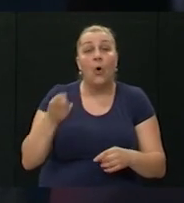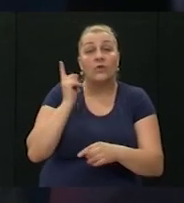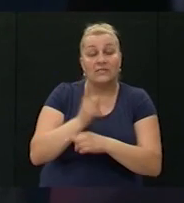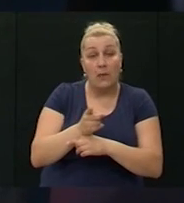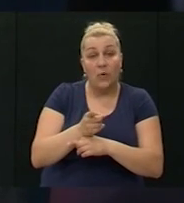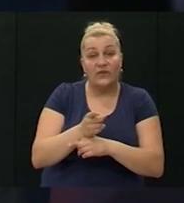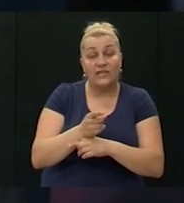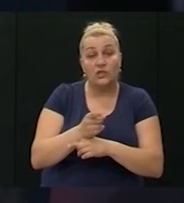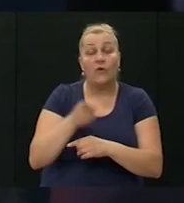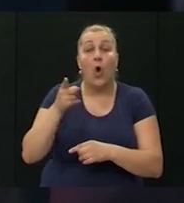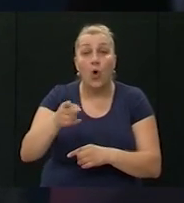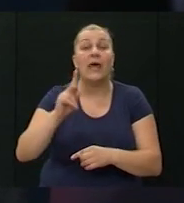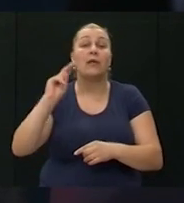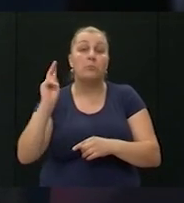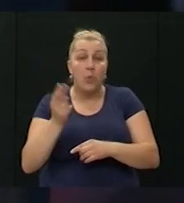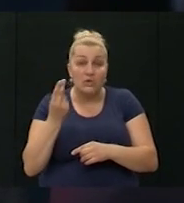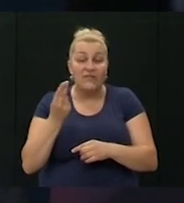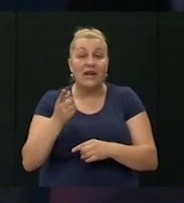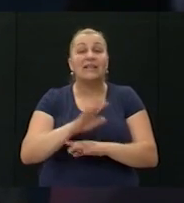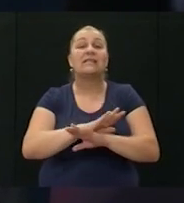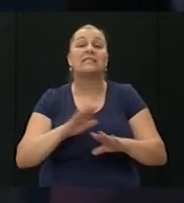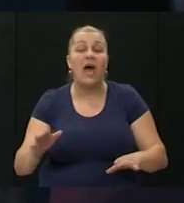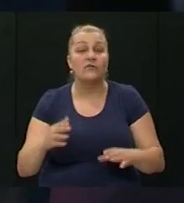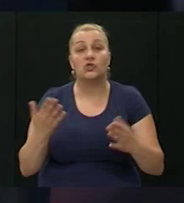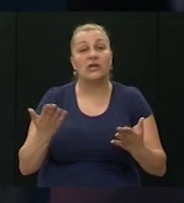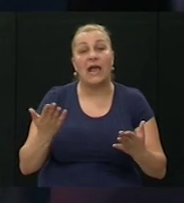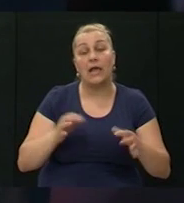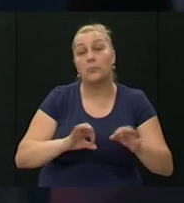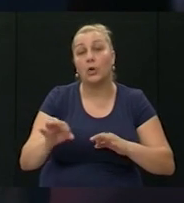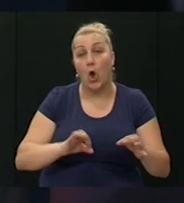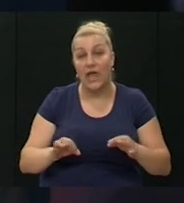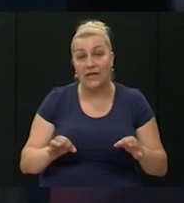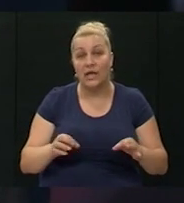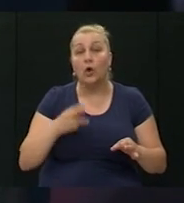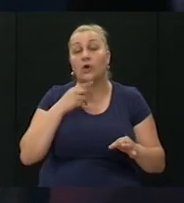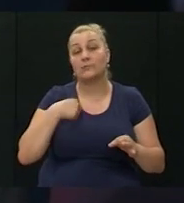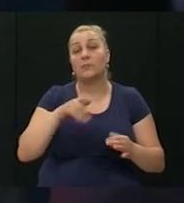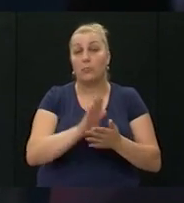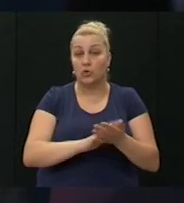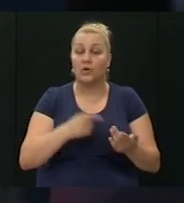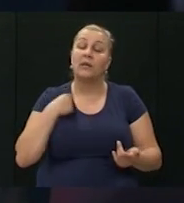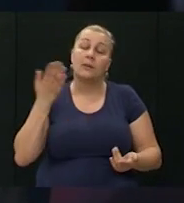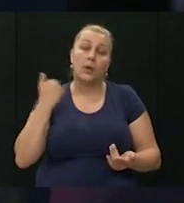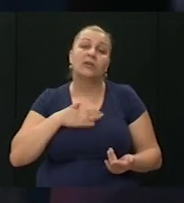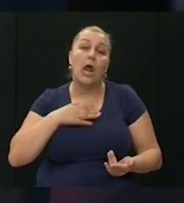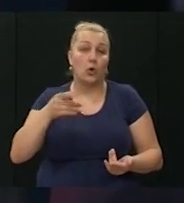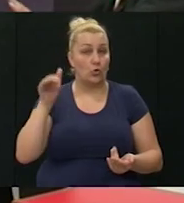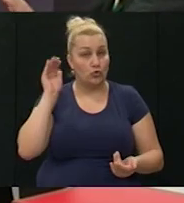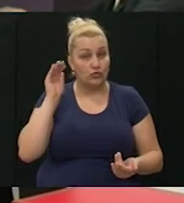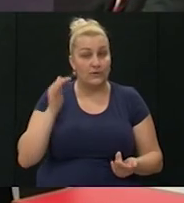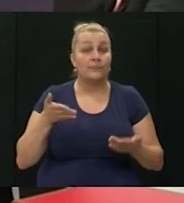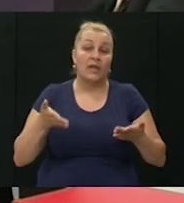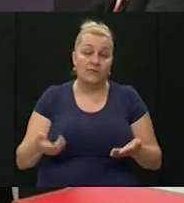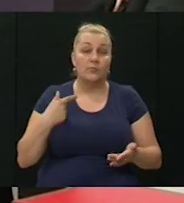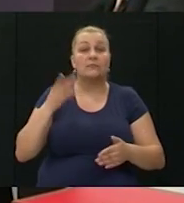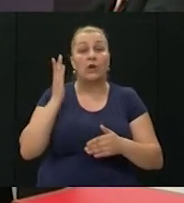zapojedništvo je pozvana da završi neke projekte na ugovor je pozvana da završi neke projekte koje smo započeli bilo mi je drago to čuti i evo na